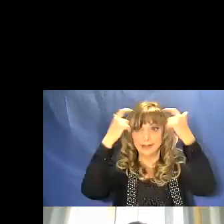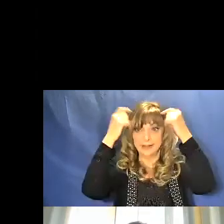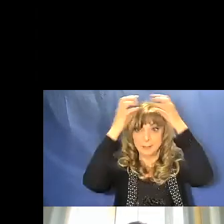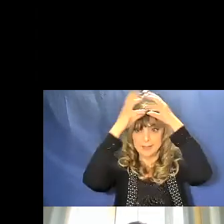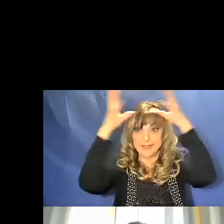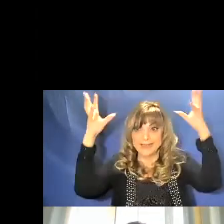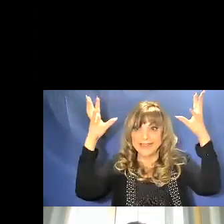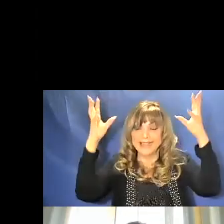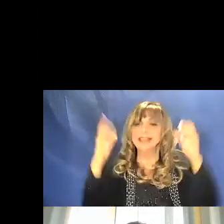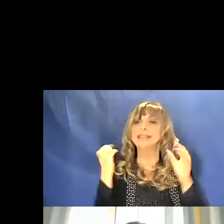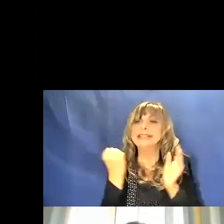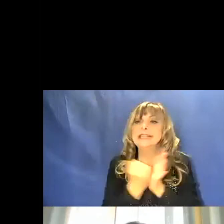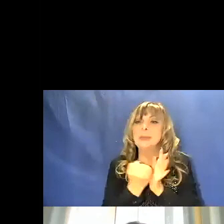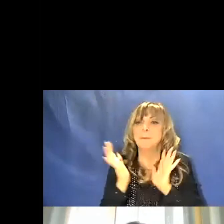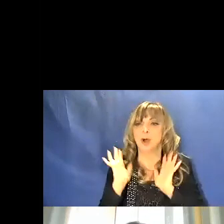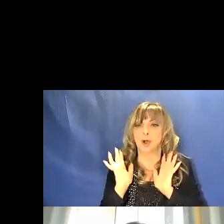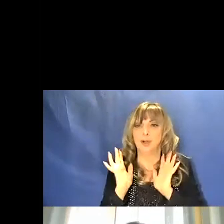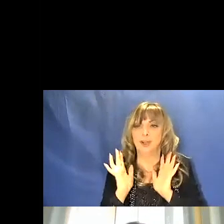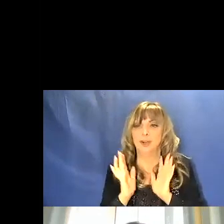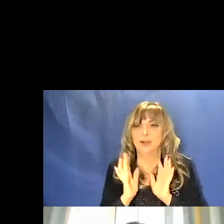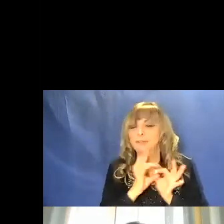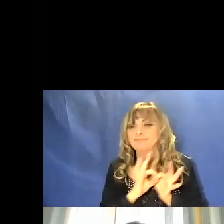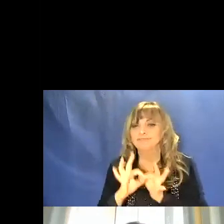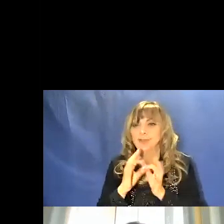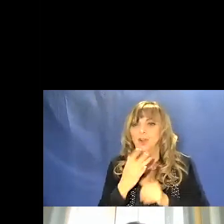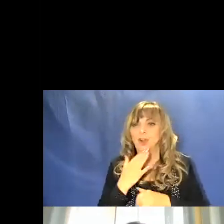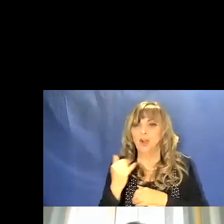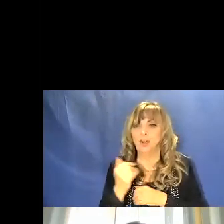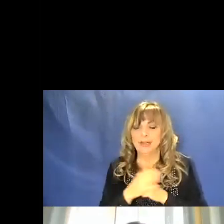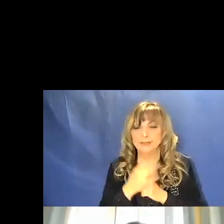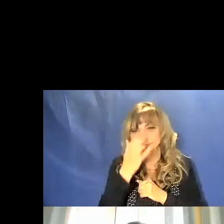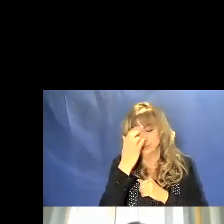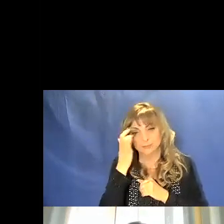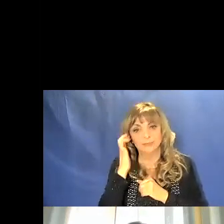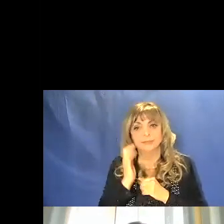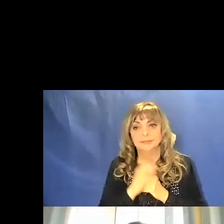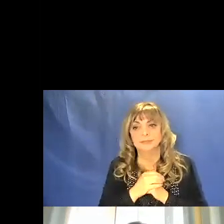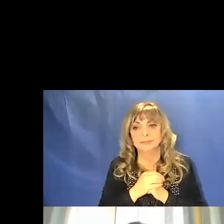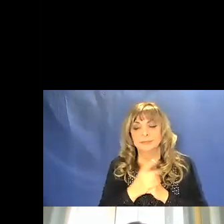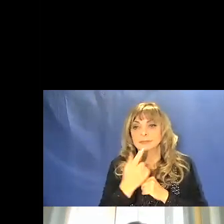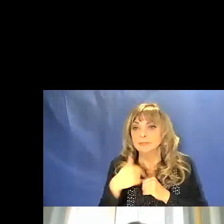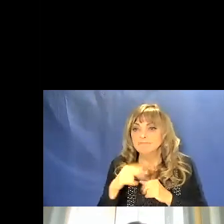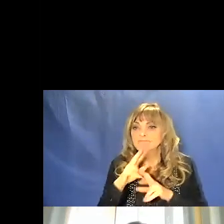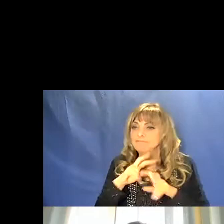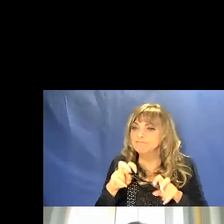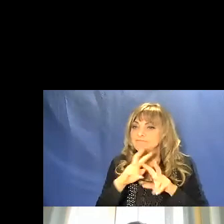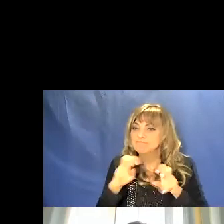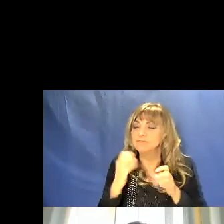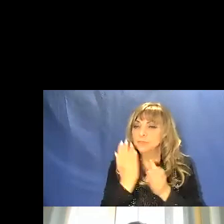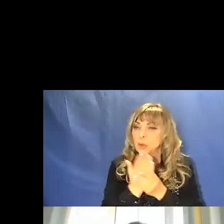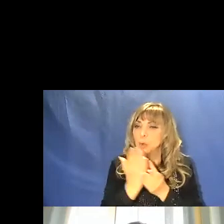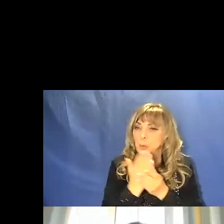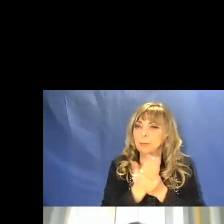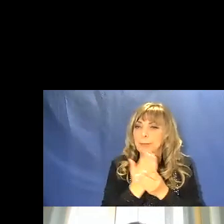'aspetto simbolico del colore noi nel ricercare documenti